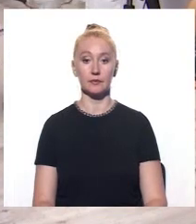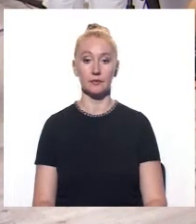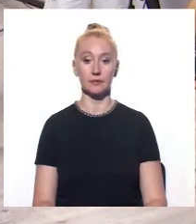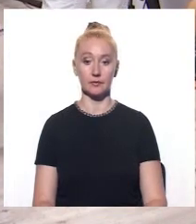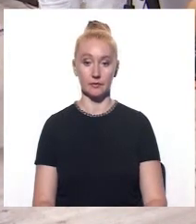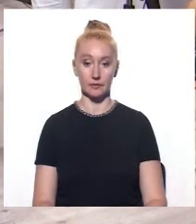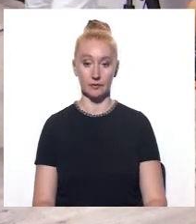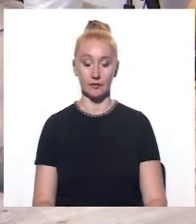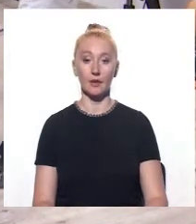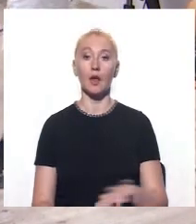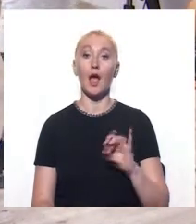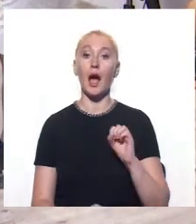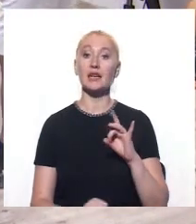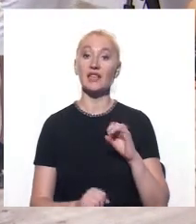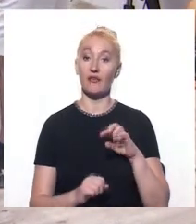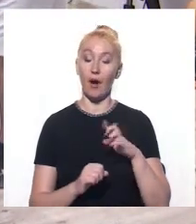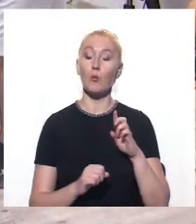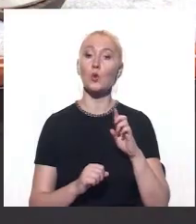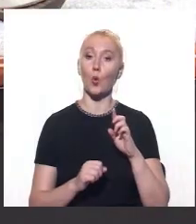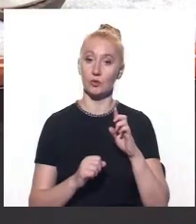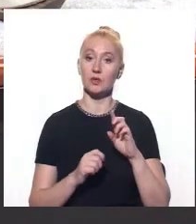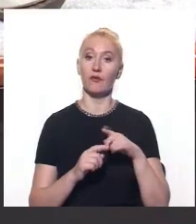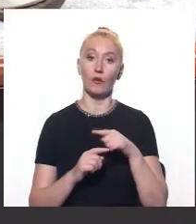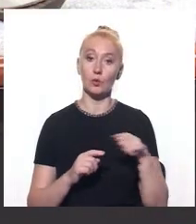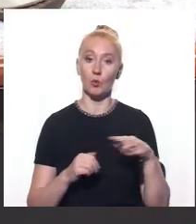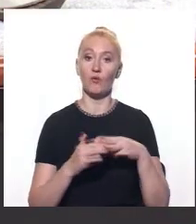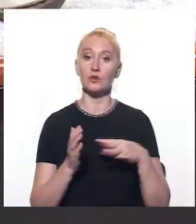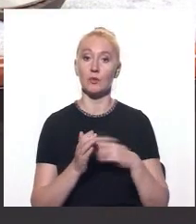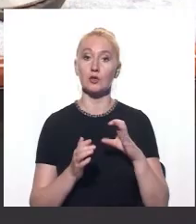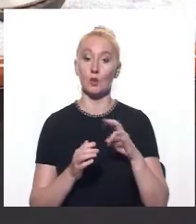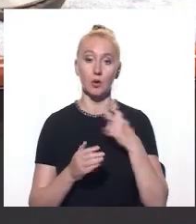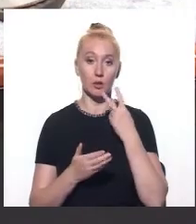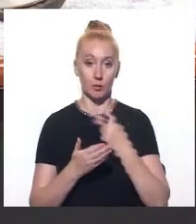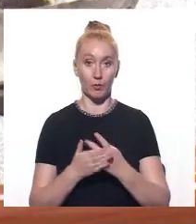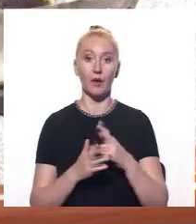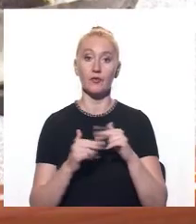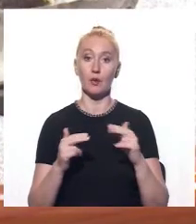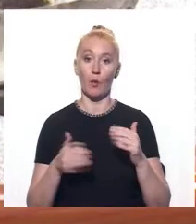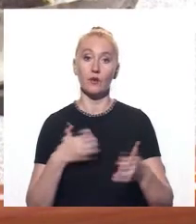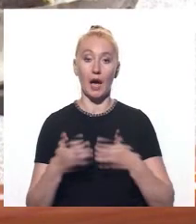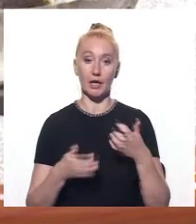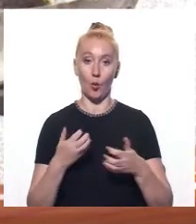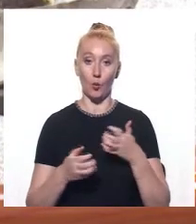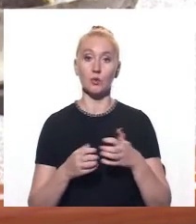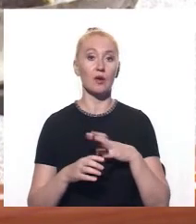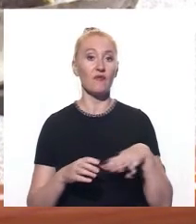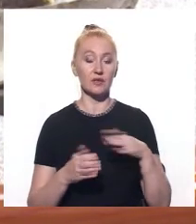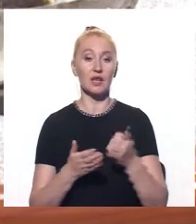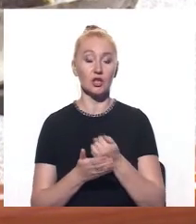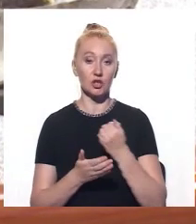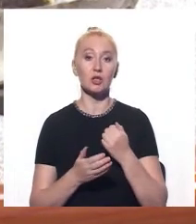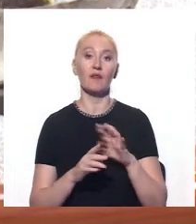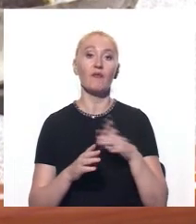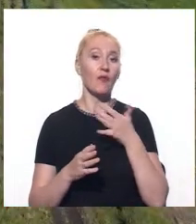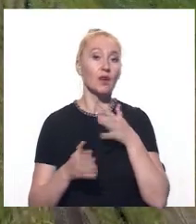Артефакти бронзової доби середньовіччя 18 століття представили дніпровські археологи. Ці знайшли під час